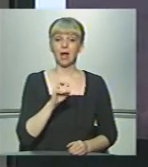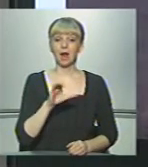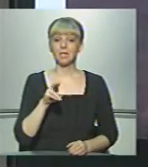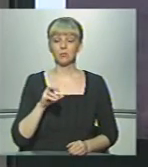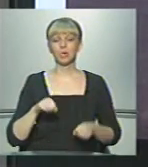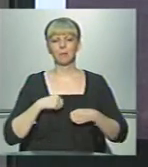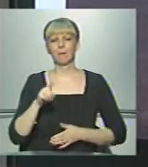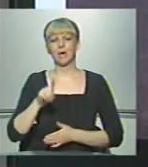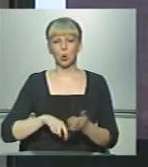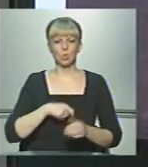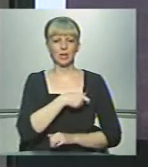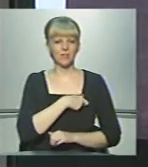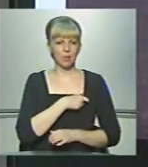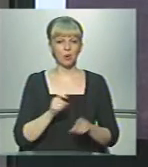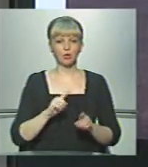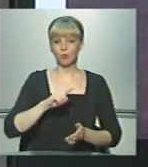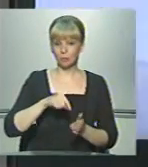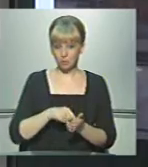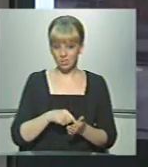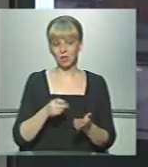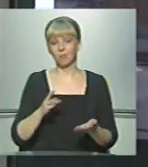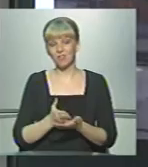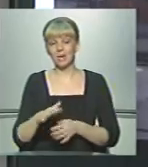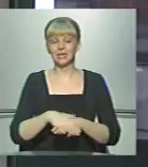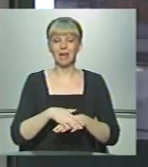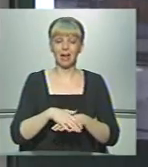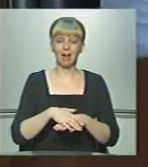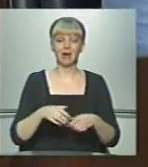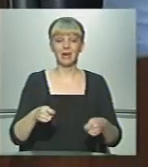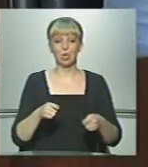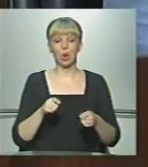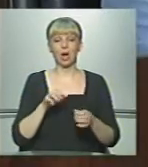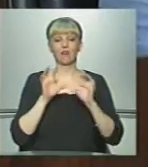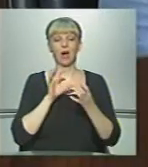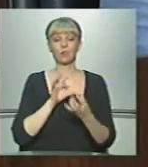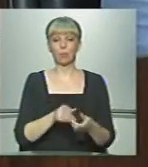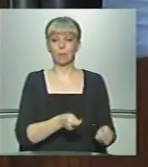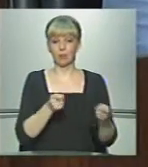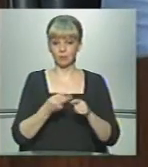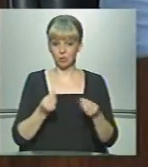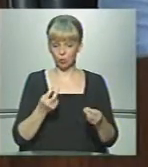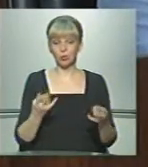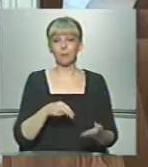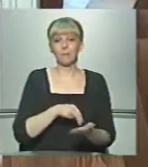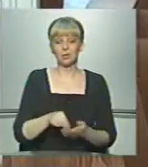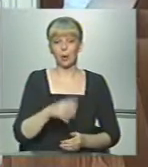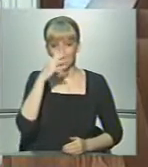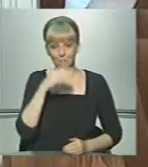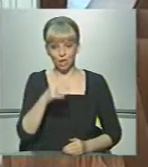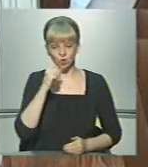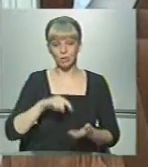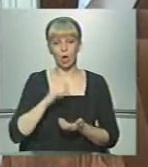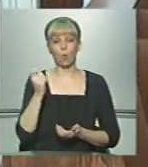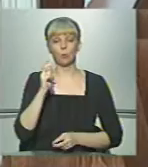намагався переконати депутатів, що місту час вийти на ринок автобусних перевезень. І саме на ці кошти варто придбати маршрутки для